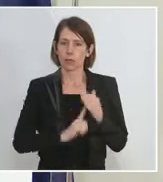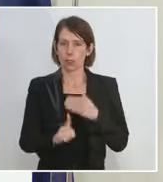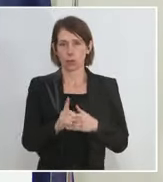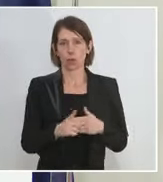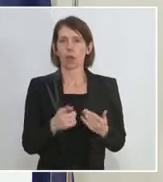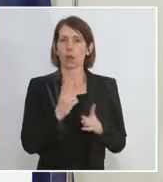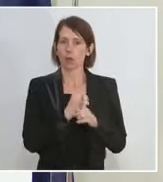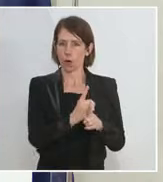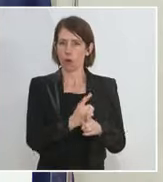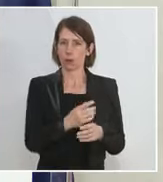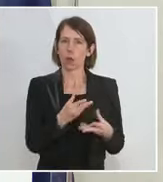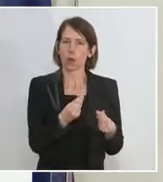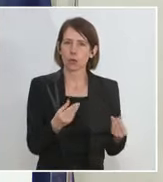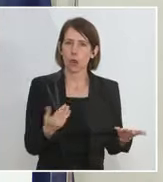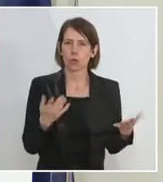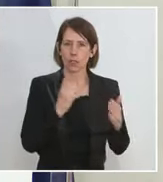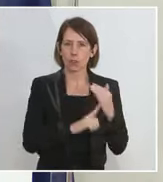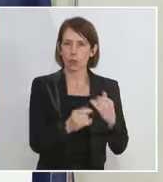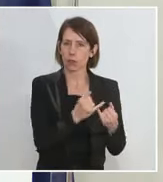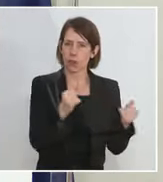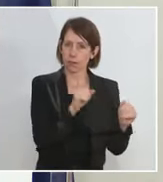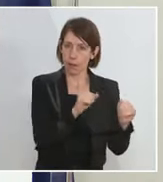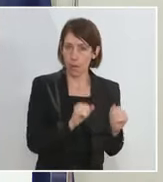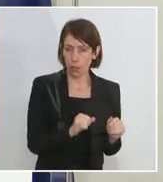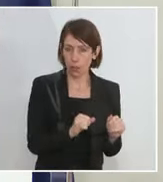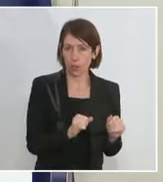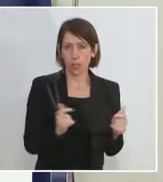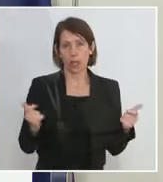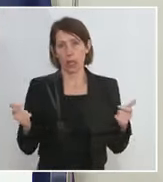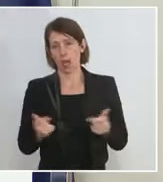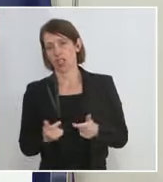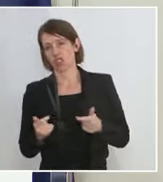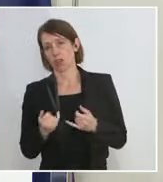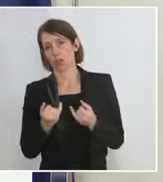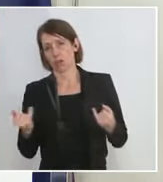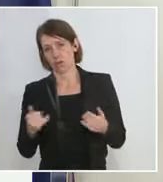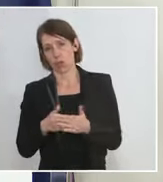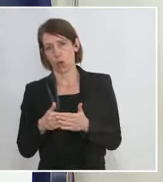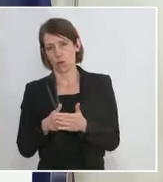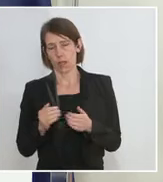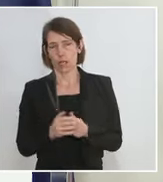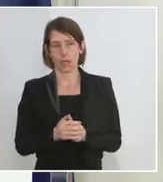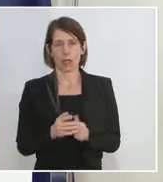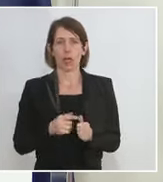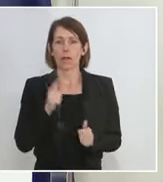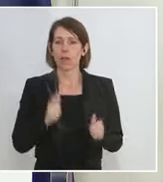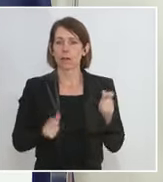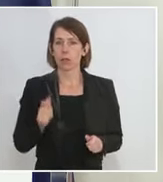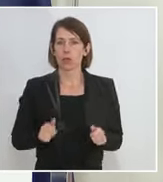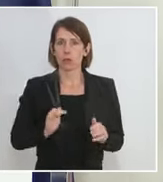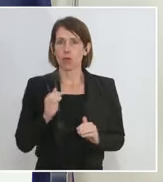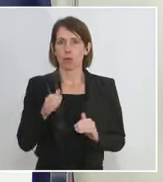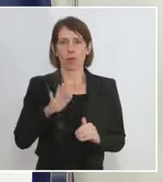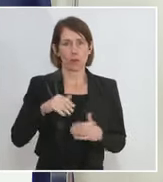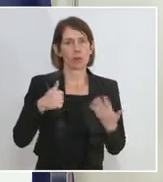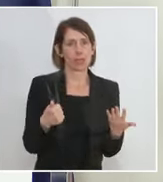Freiheit wie möglich, so viel Einschränkung wie notwendig. Ab dem Zeitpunkt, wo die über 65-Jährigen geimpft sind,